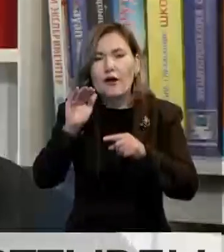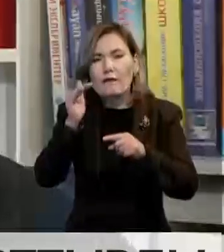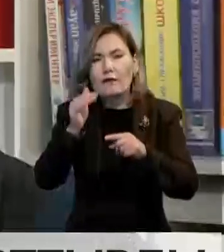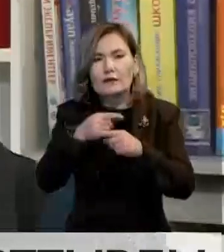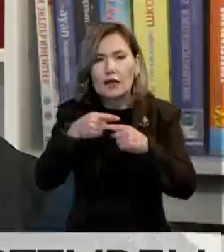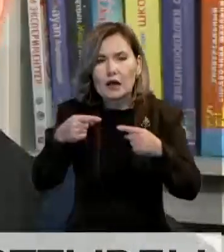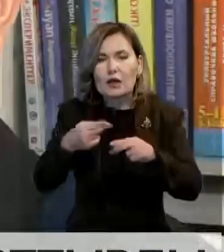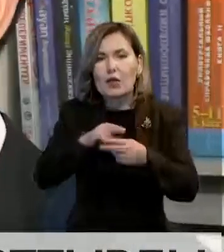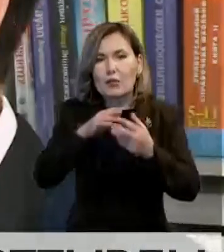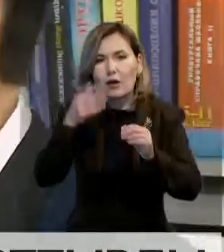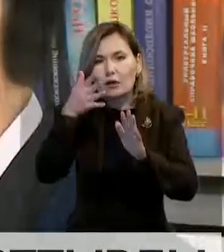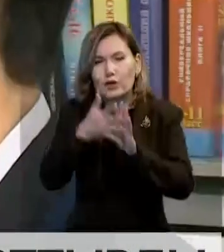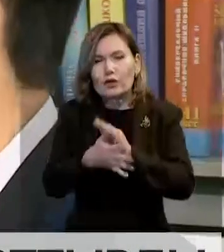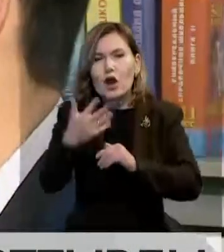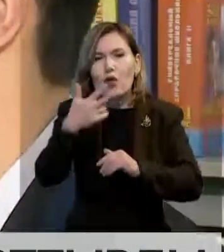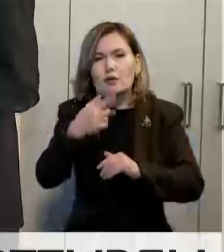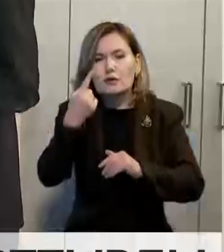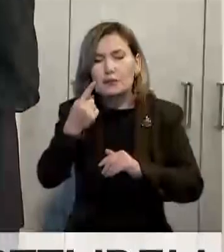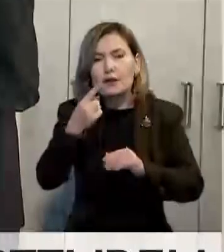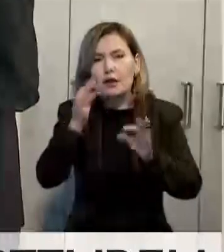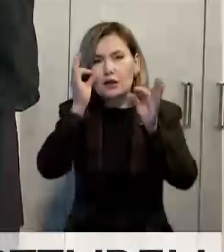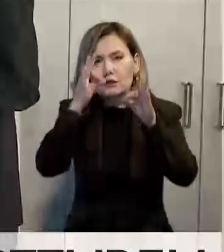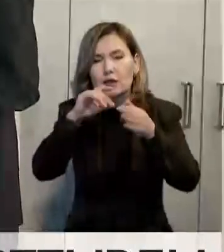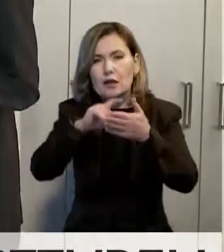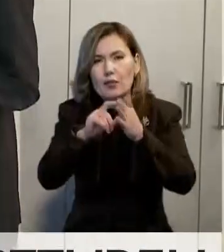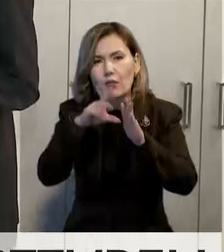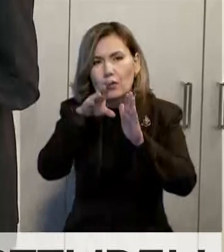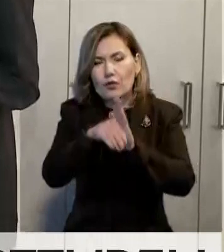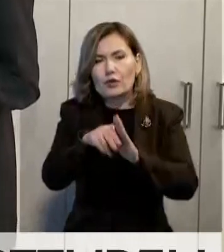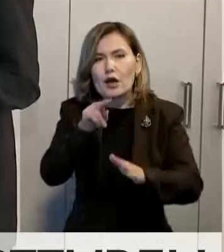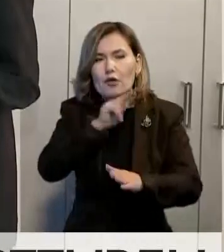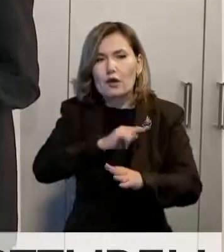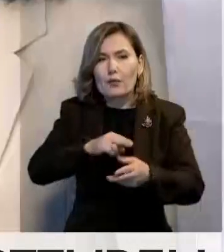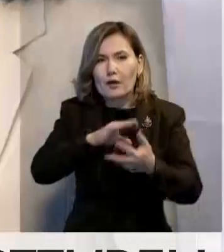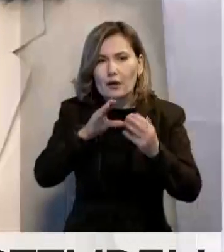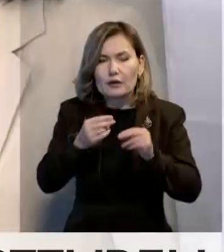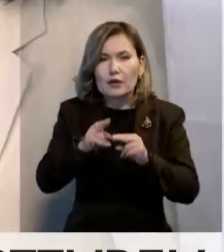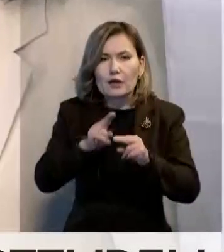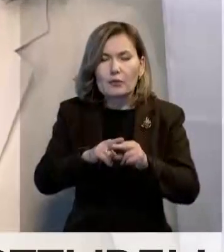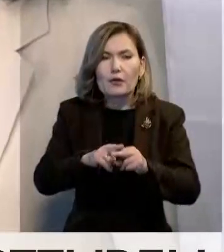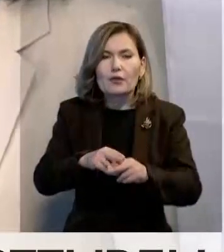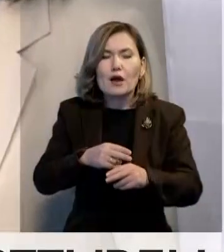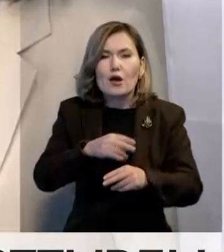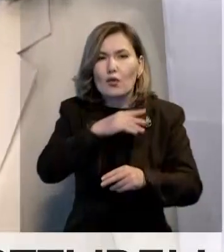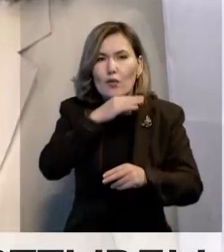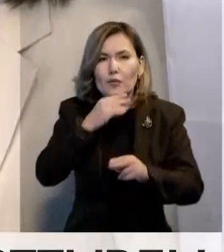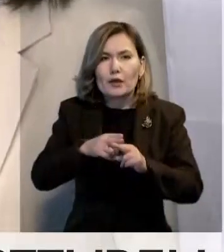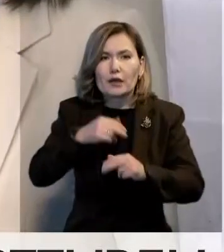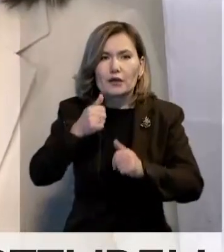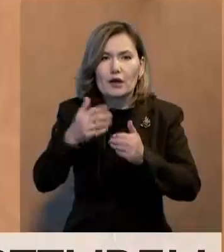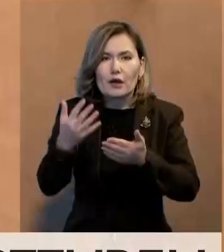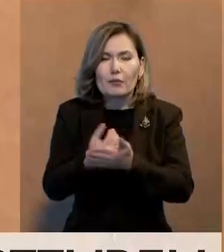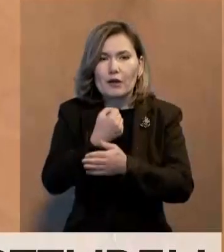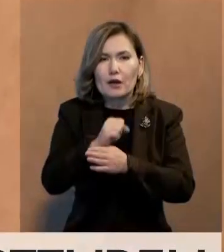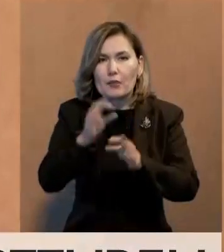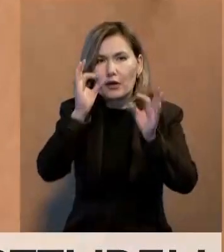жүргізетін оқушылар 31 зертқаналық жұмыстың үшті моделін қалыптастырған циферділі білім ошағының жарқын жетістіктерін мектепте ашылған